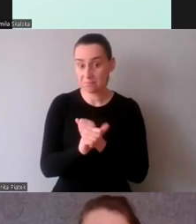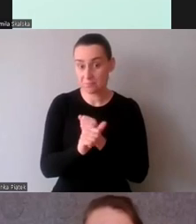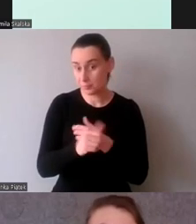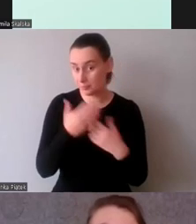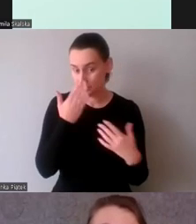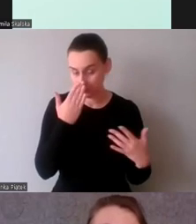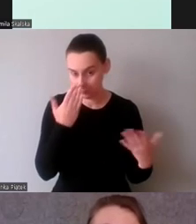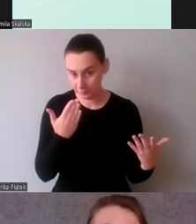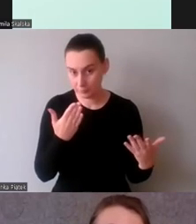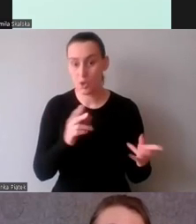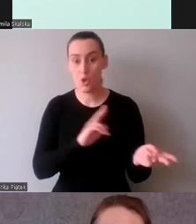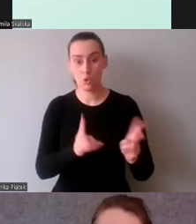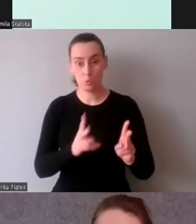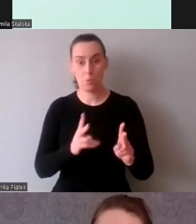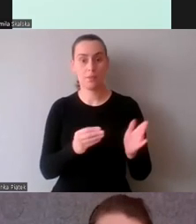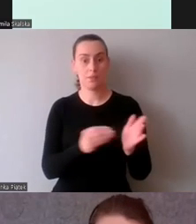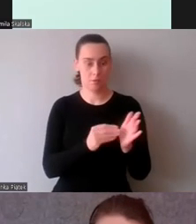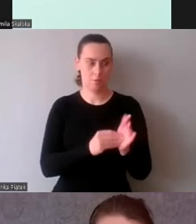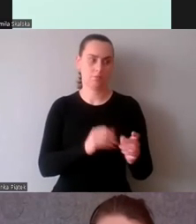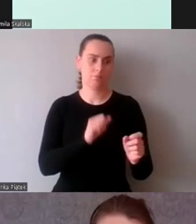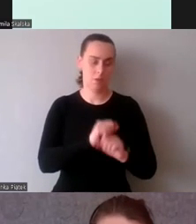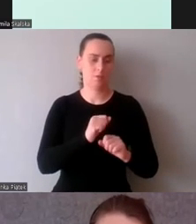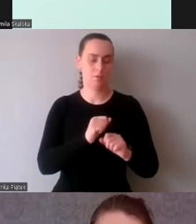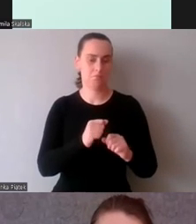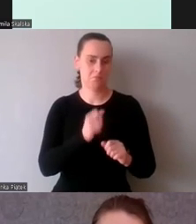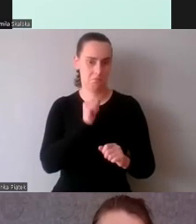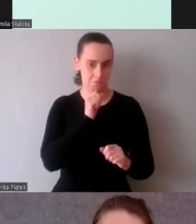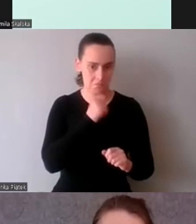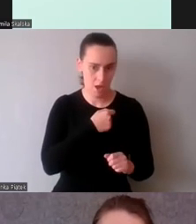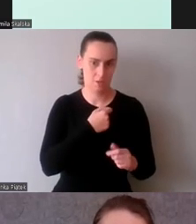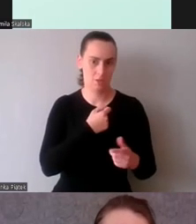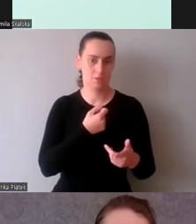Tłumacze doświadczeni są starsi niż tłumacze niedoświadczeni.